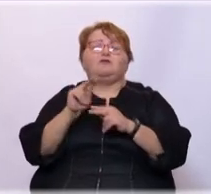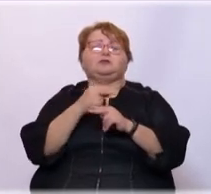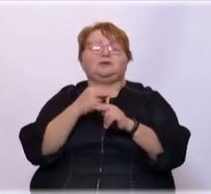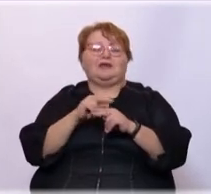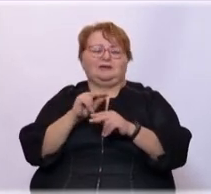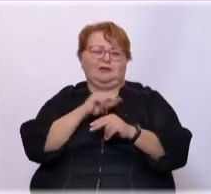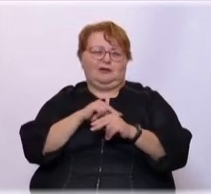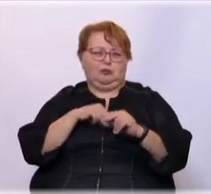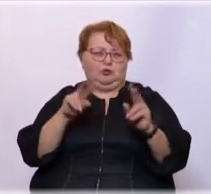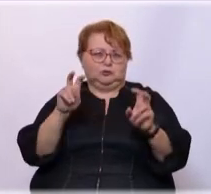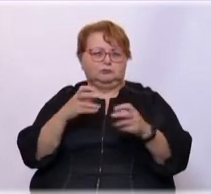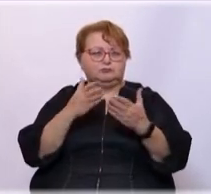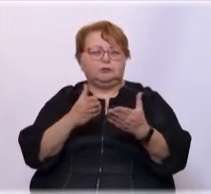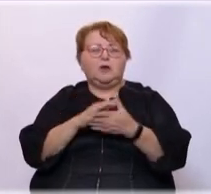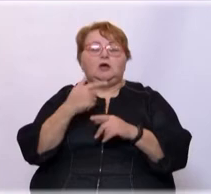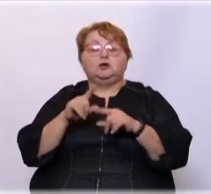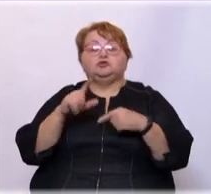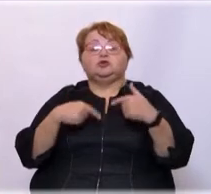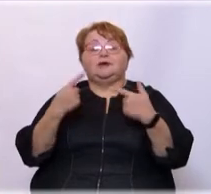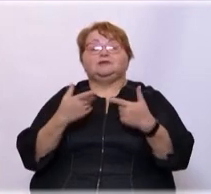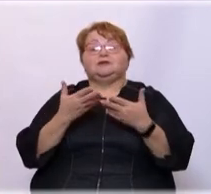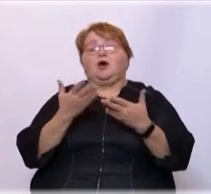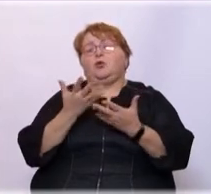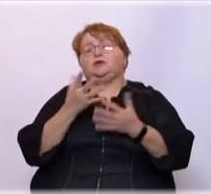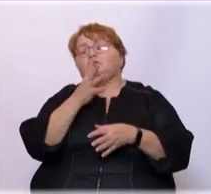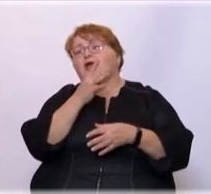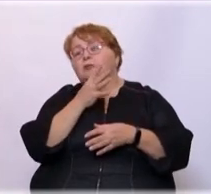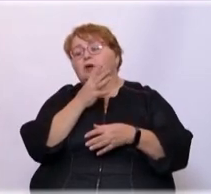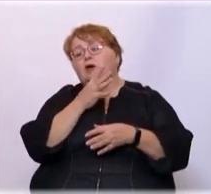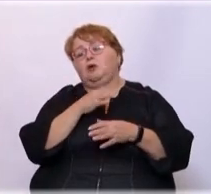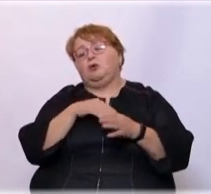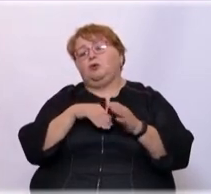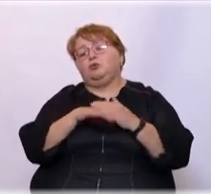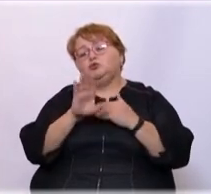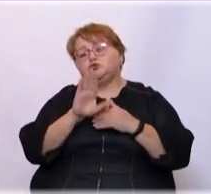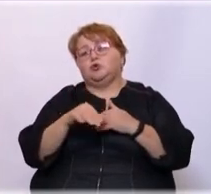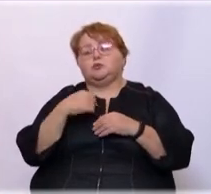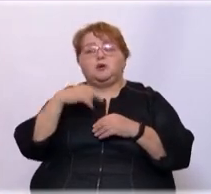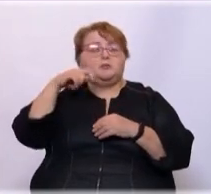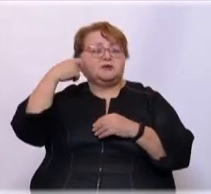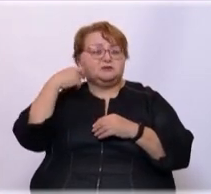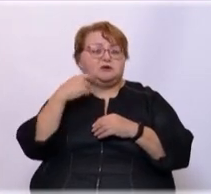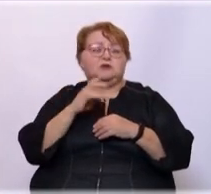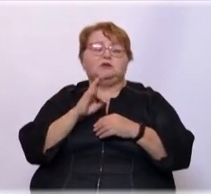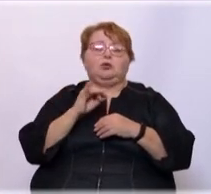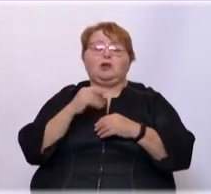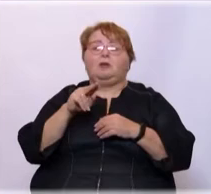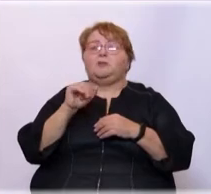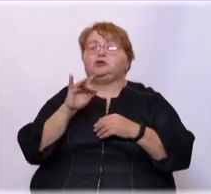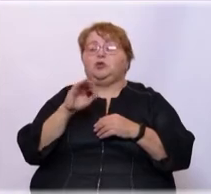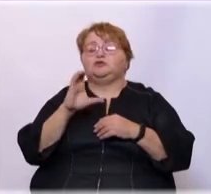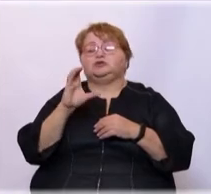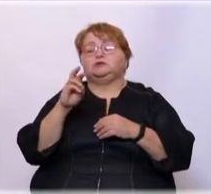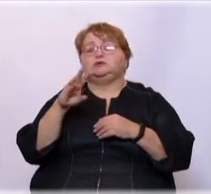И когда я уже через некоторое время ушел, то мне позвонил Николай Петрович Старостин и